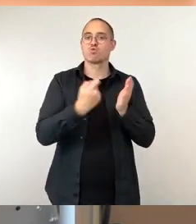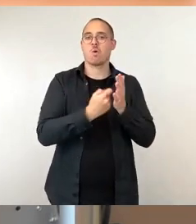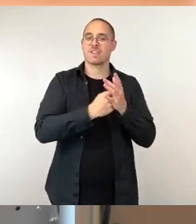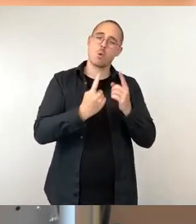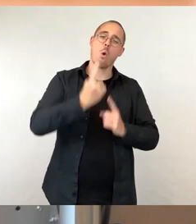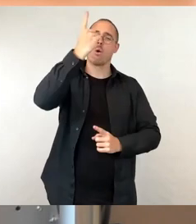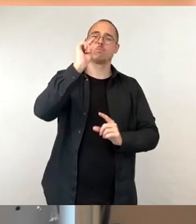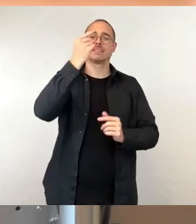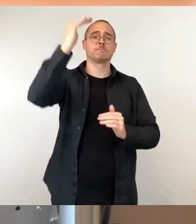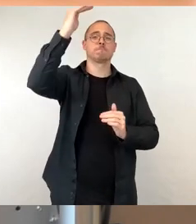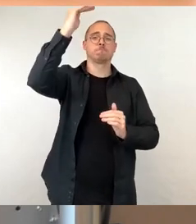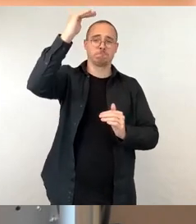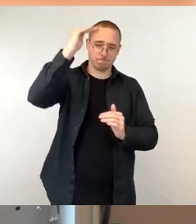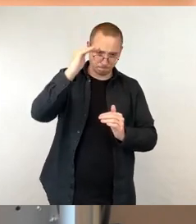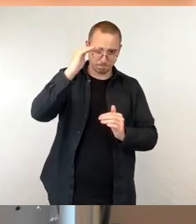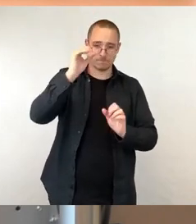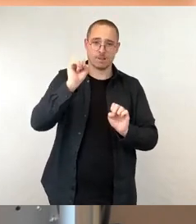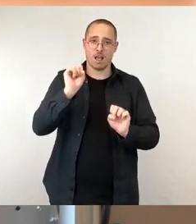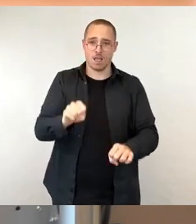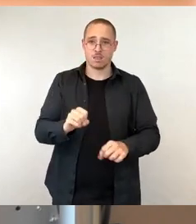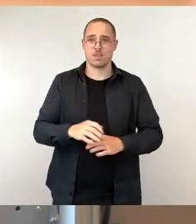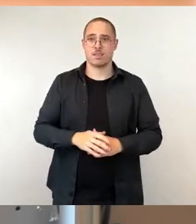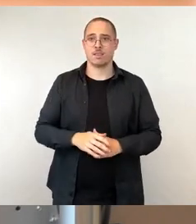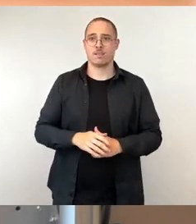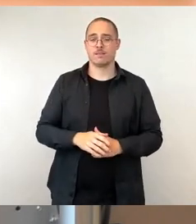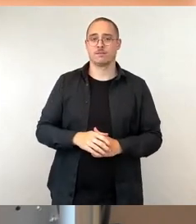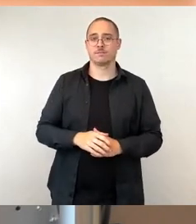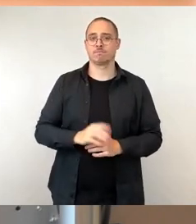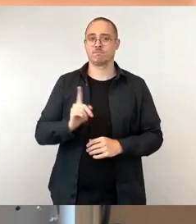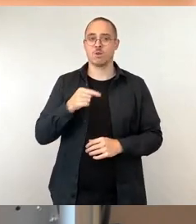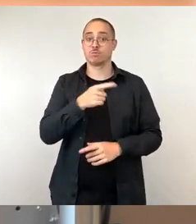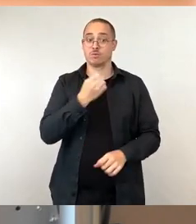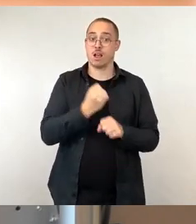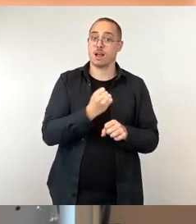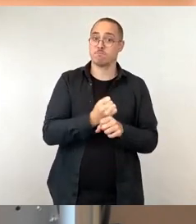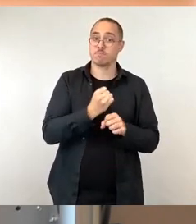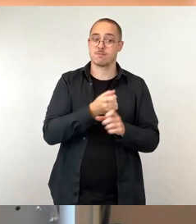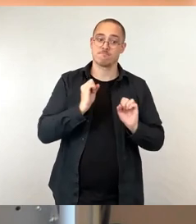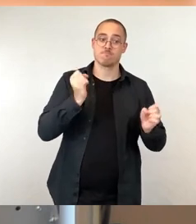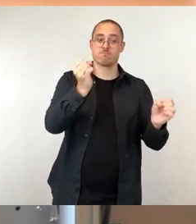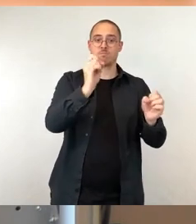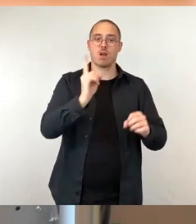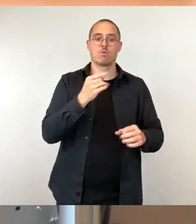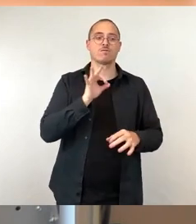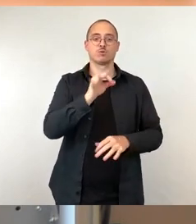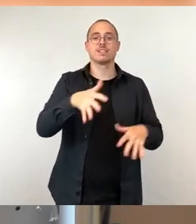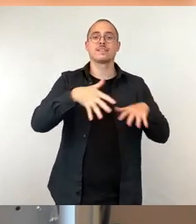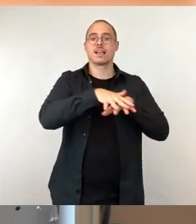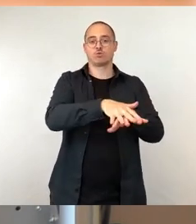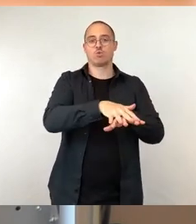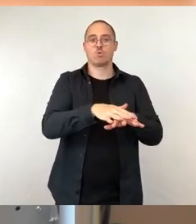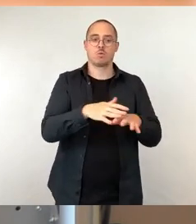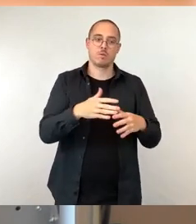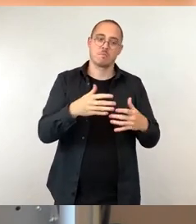durch eben die Arbeit vor Ort etwas für die Integration getan werden kann. Weil man vor Ort